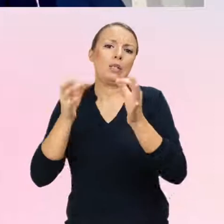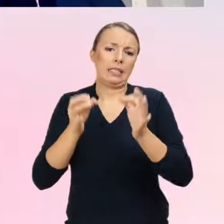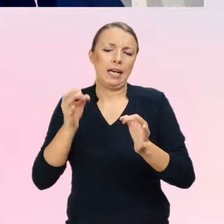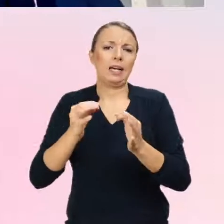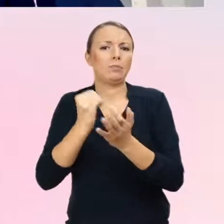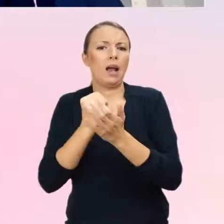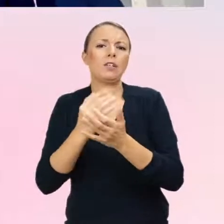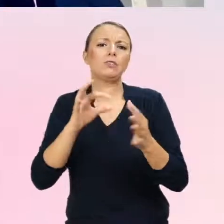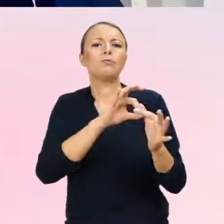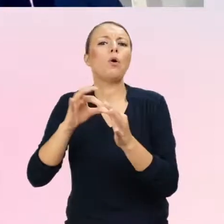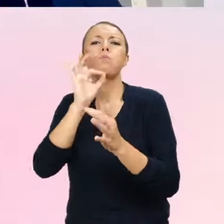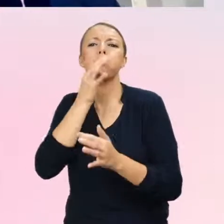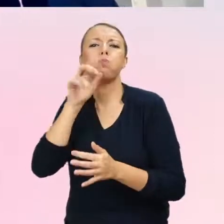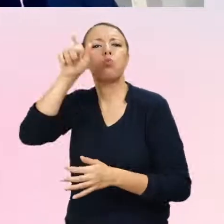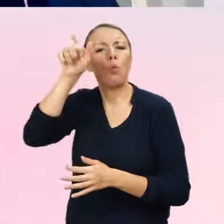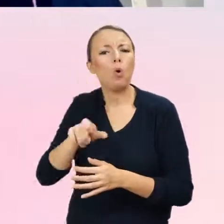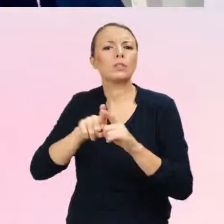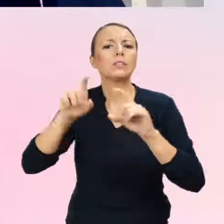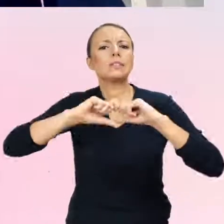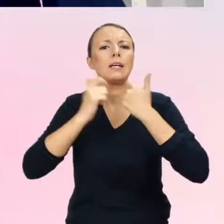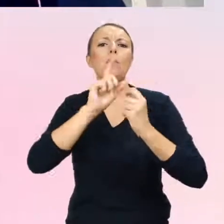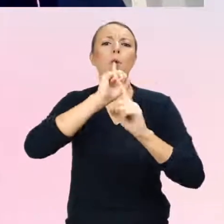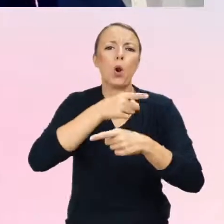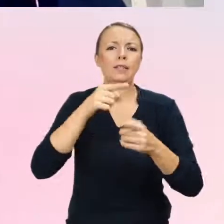toczy w tym redefiniowaniu tych celetów.